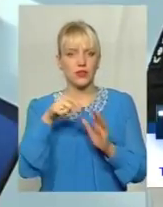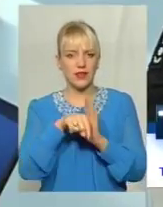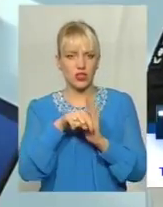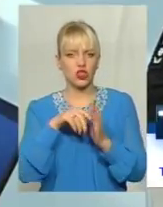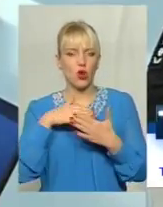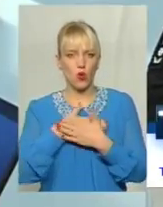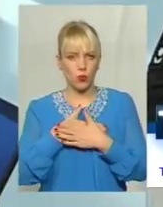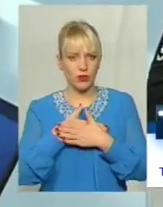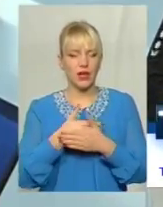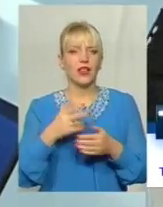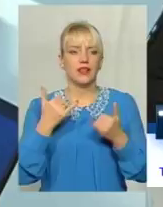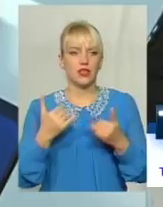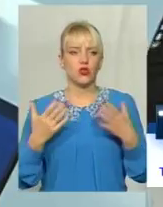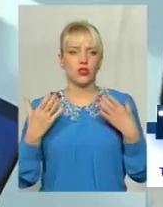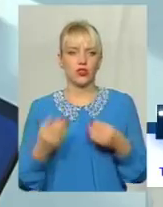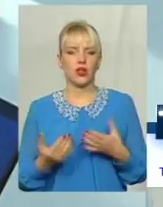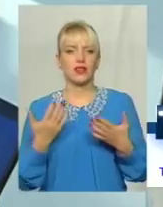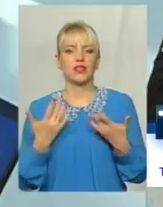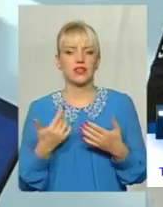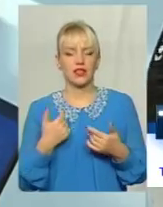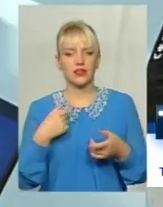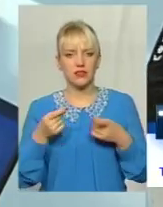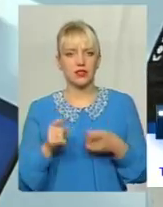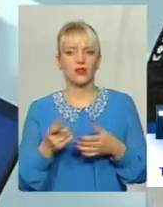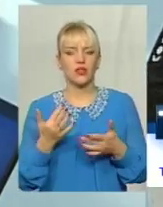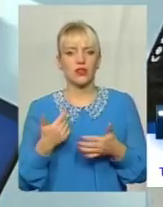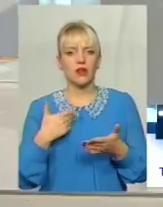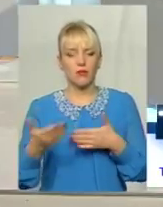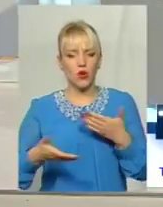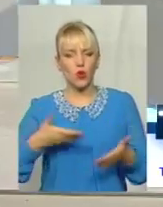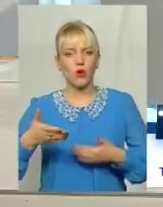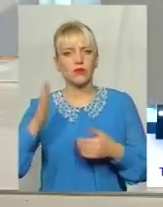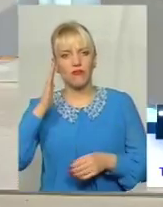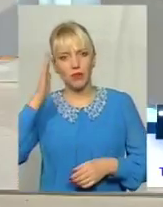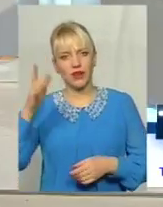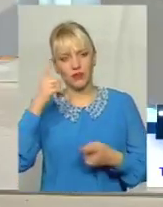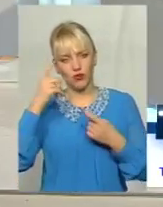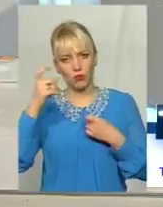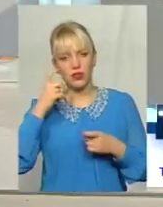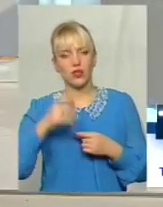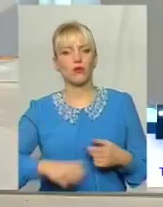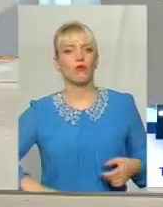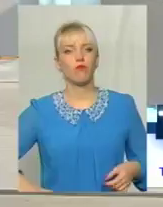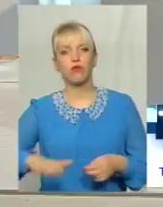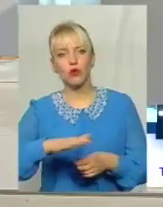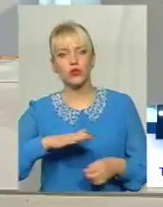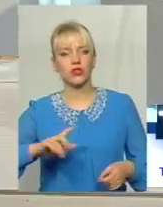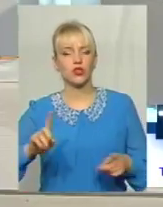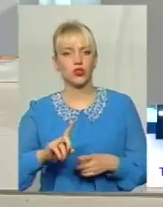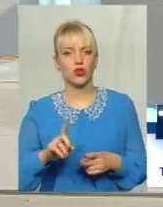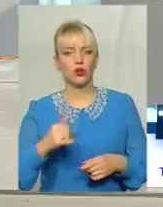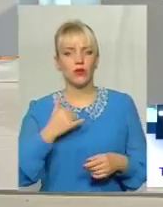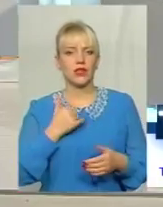на сьогоднішній день Дійсно, от ми, наскільки рухаємося вперед і в інформаційному просторі Що в мене,